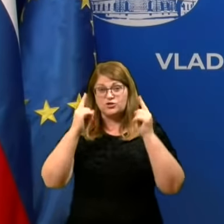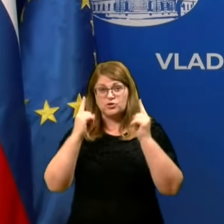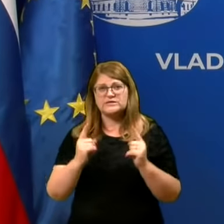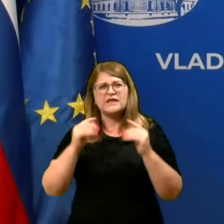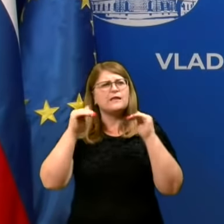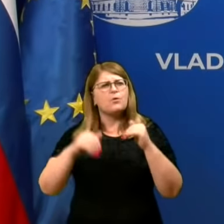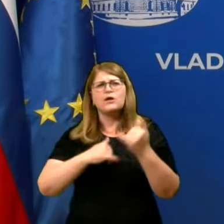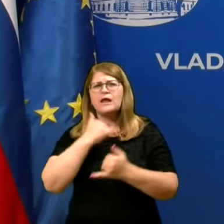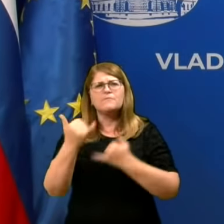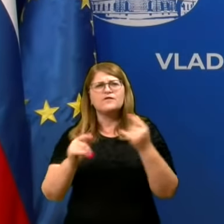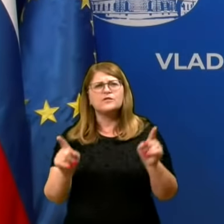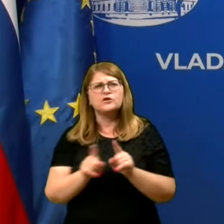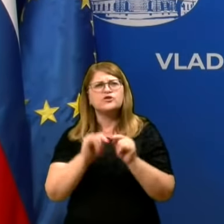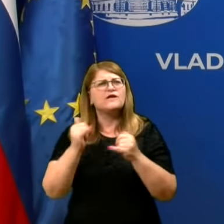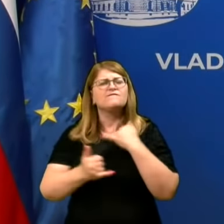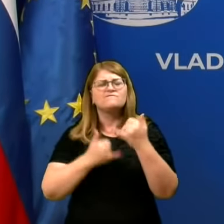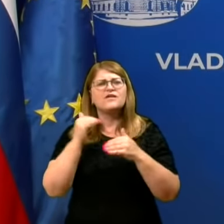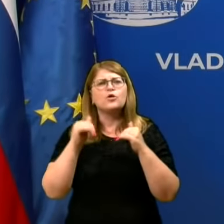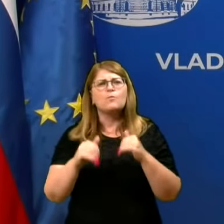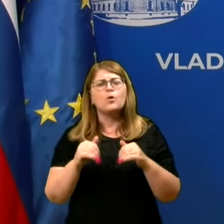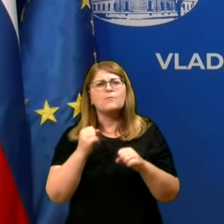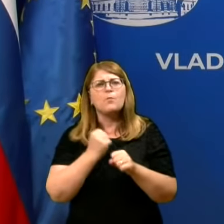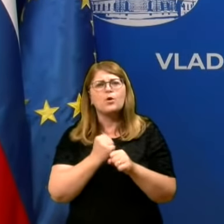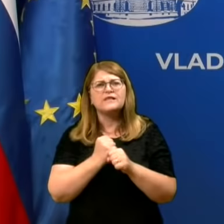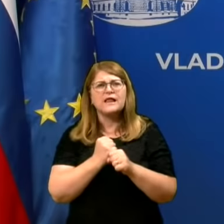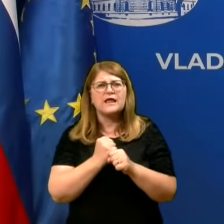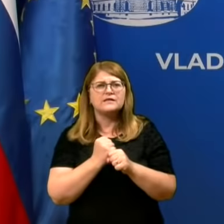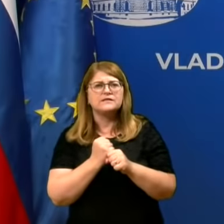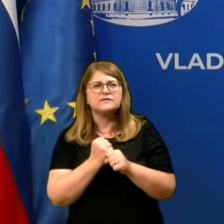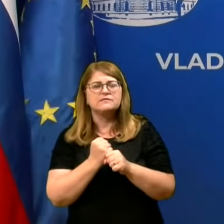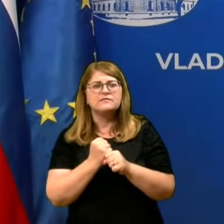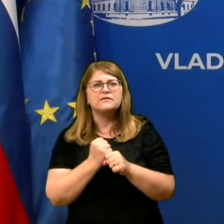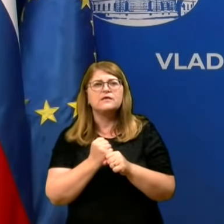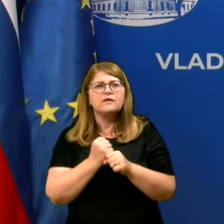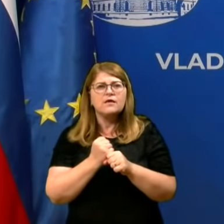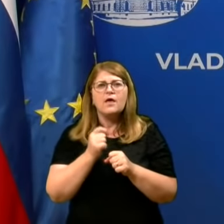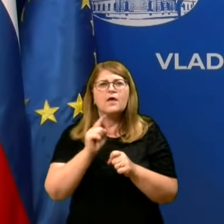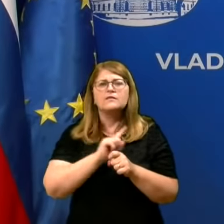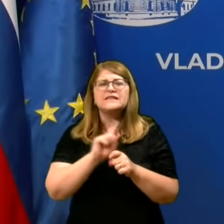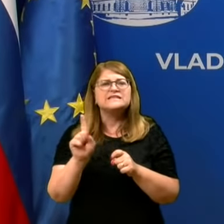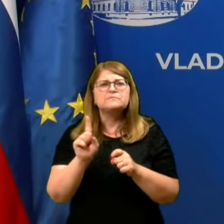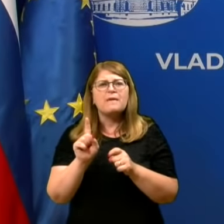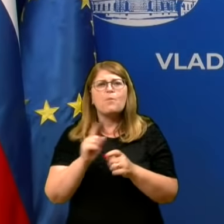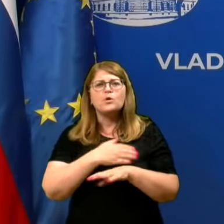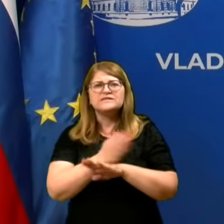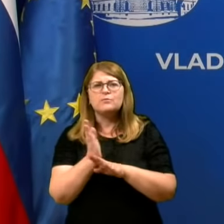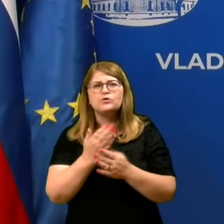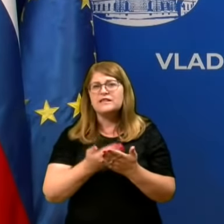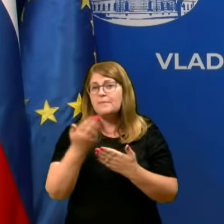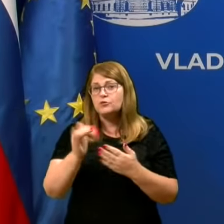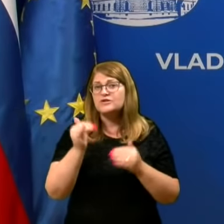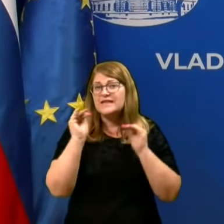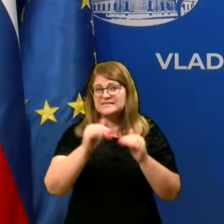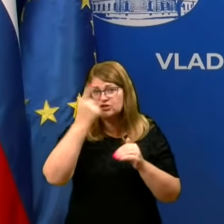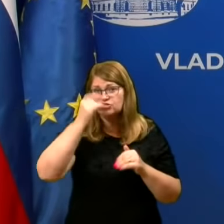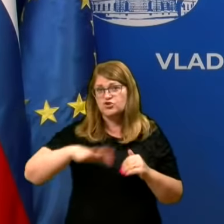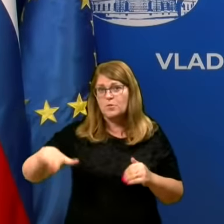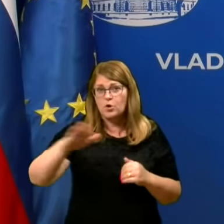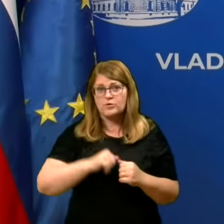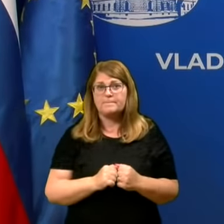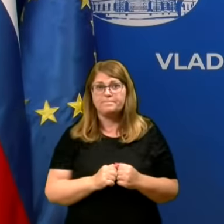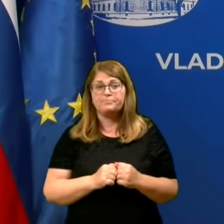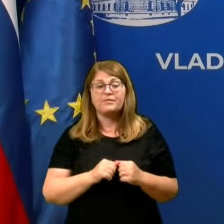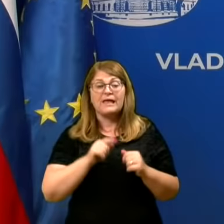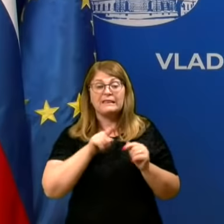mora biti vedno takšno, vedno moramo ravnati zaščitno. Ne smemo zamuditi priložnost, da zaščitimo našo populacijo. Trend je v